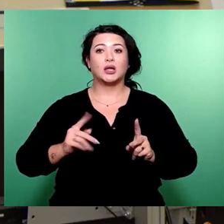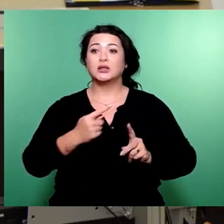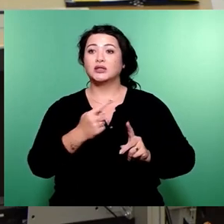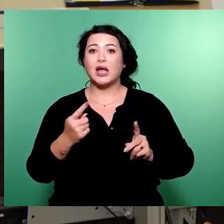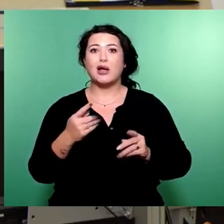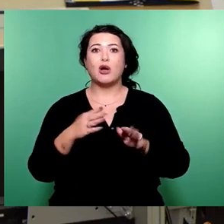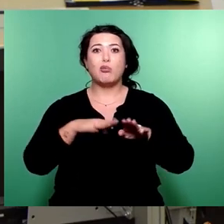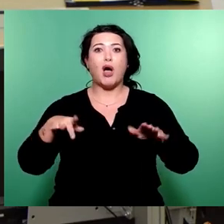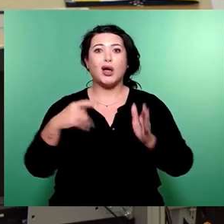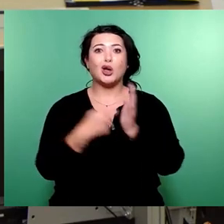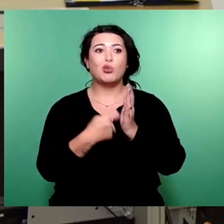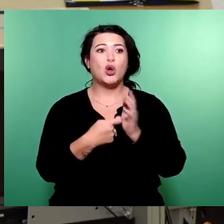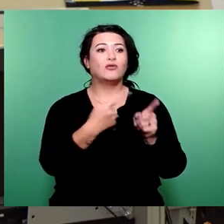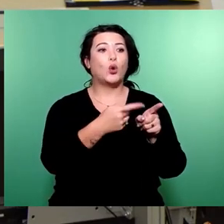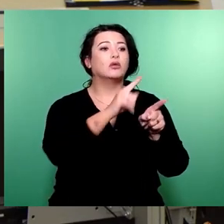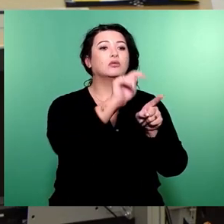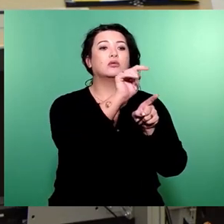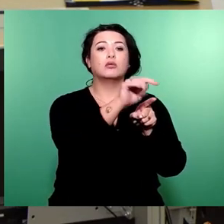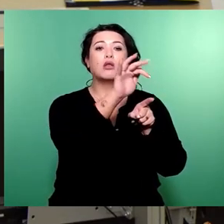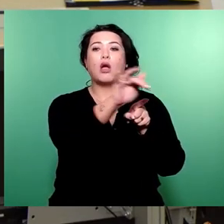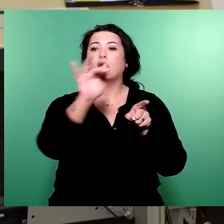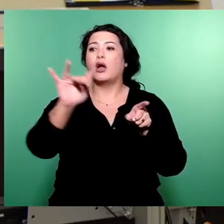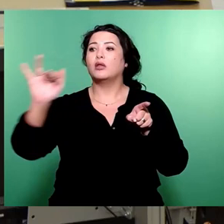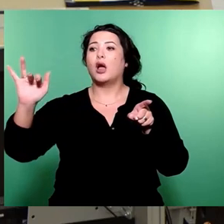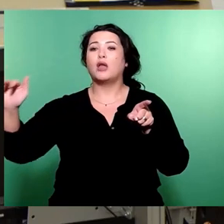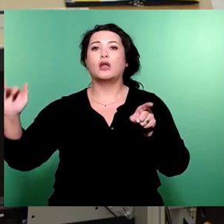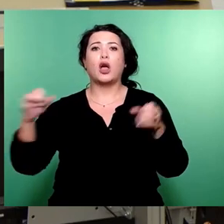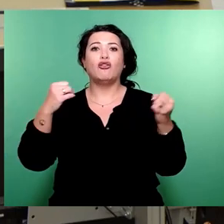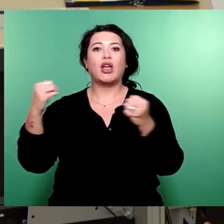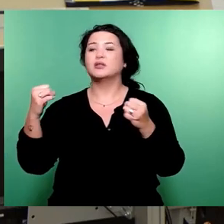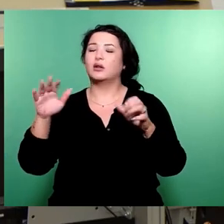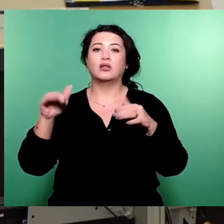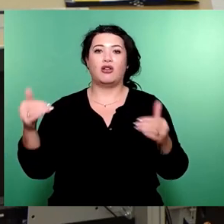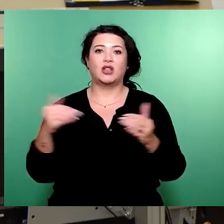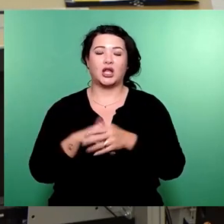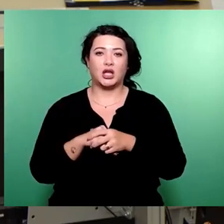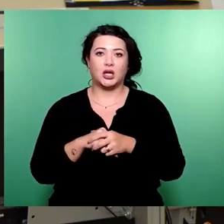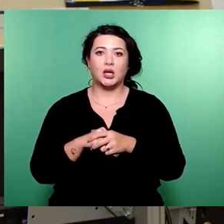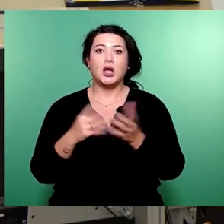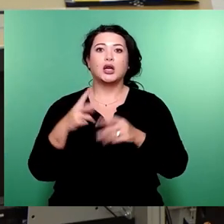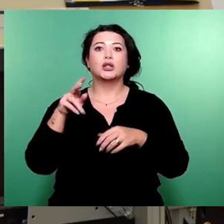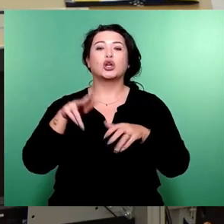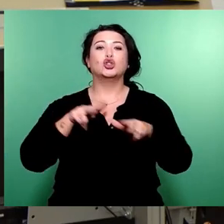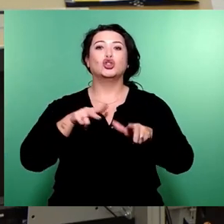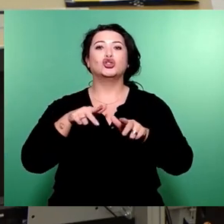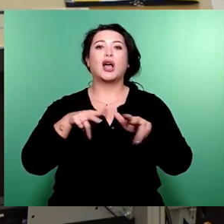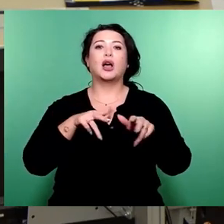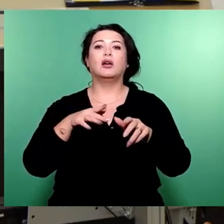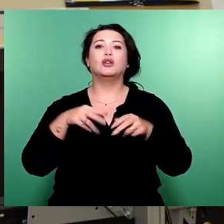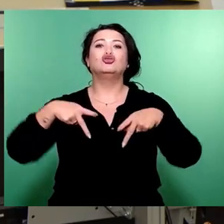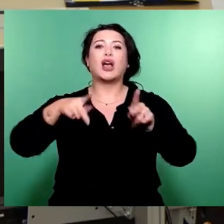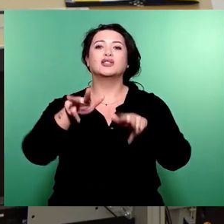anzuordnen. Das setzt nach Paragraf 45 der Straßenverkehrsordnung und der Verwaltungsvorschrift dazu Parkdruck voraus.